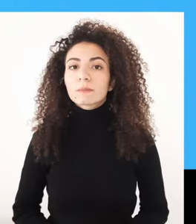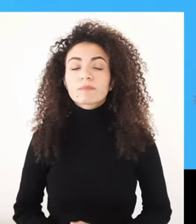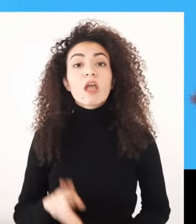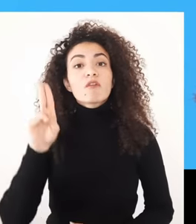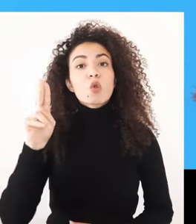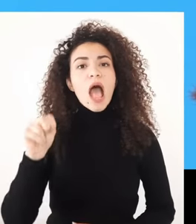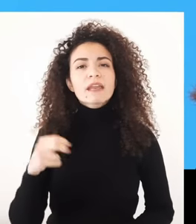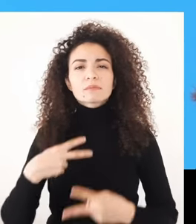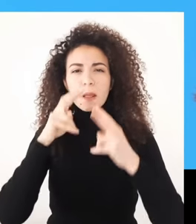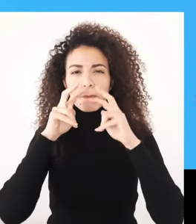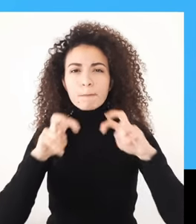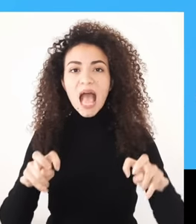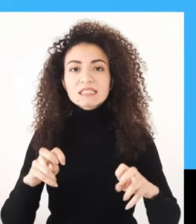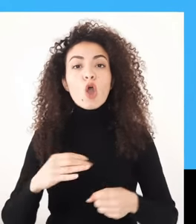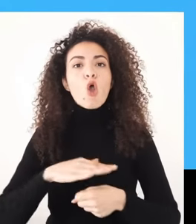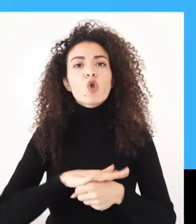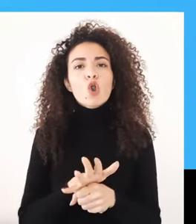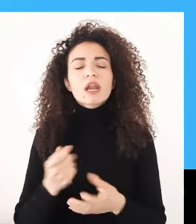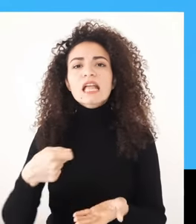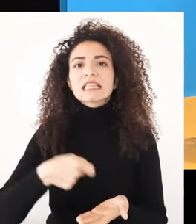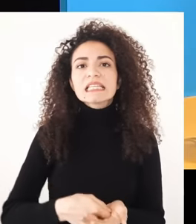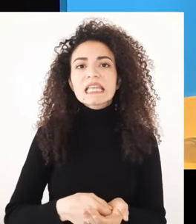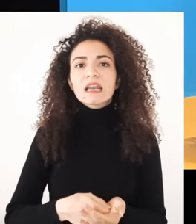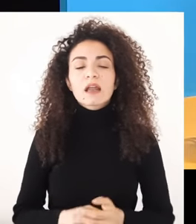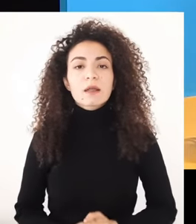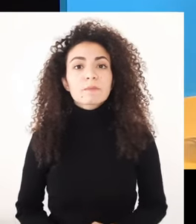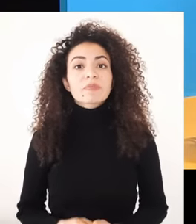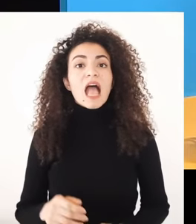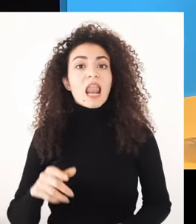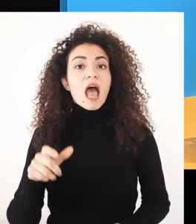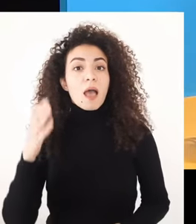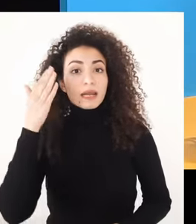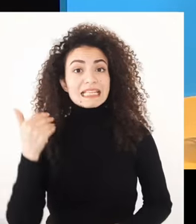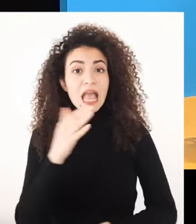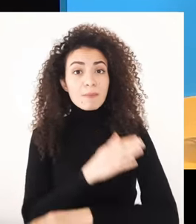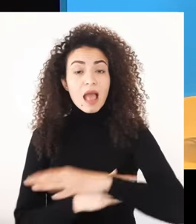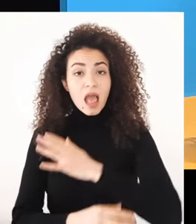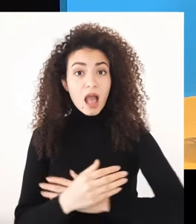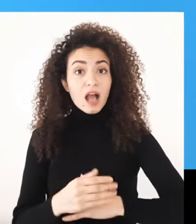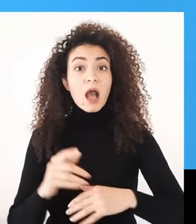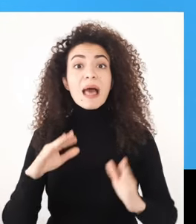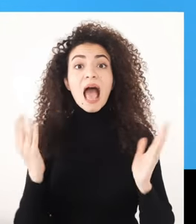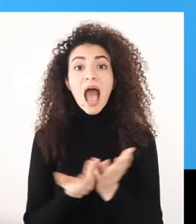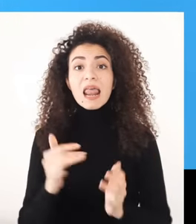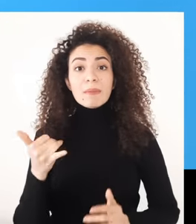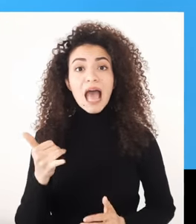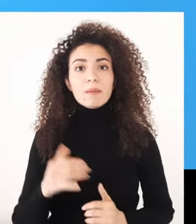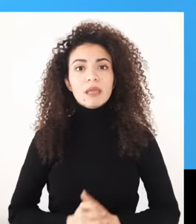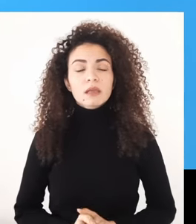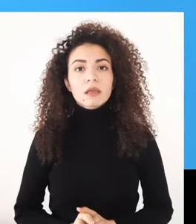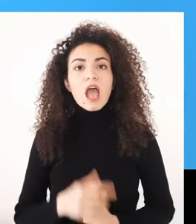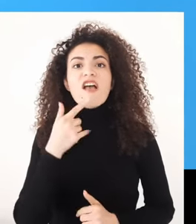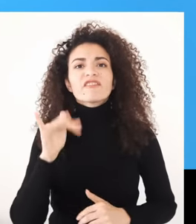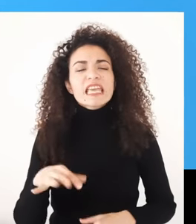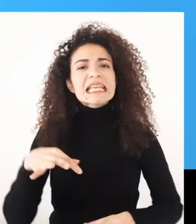فيه إنه النساء والفتيات دوات الإعاقة بيعانوا من أشكال متعددة من التمييز وطل الإقصاء الأمر اللي بيأثر على